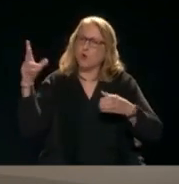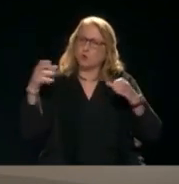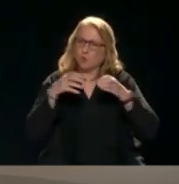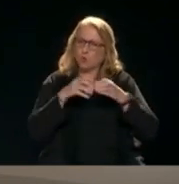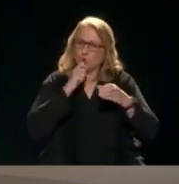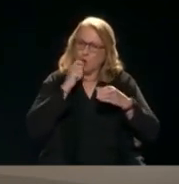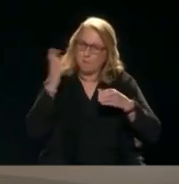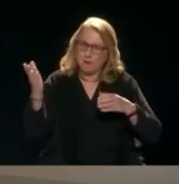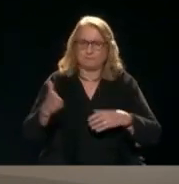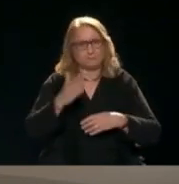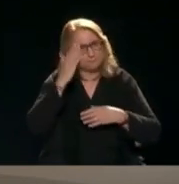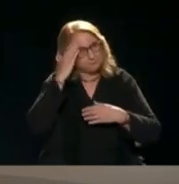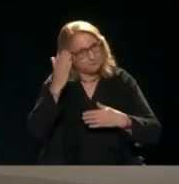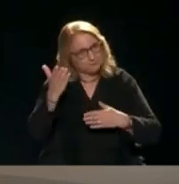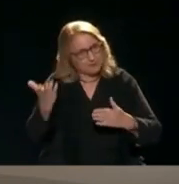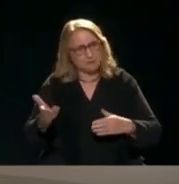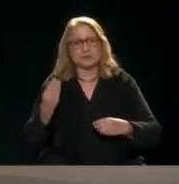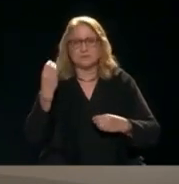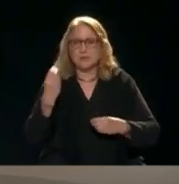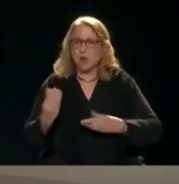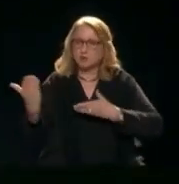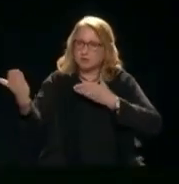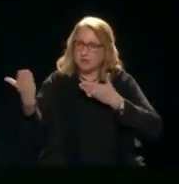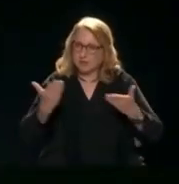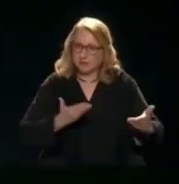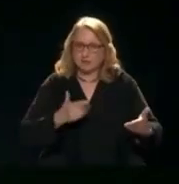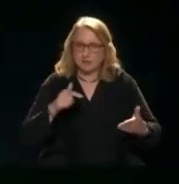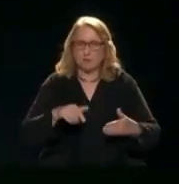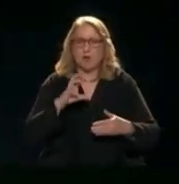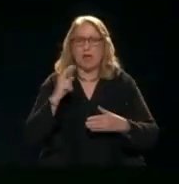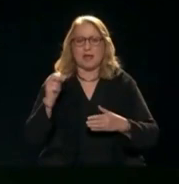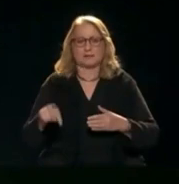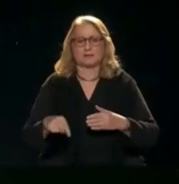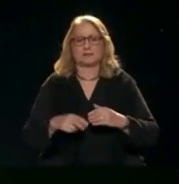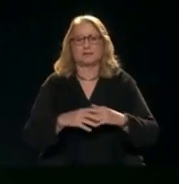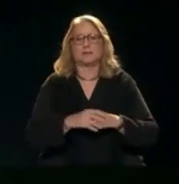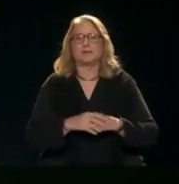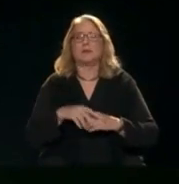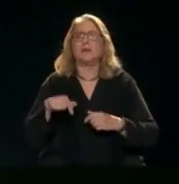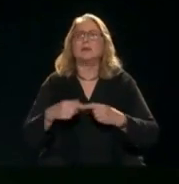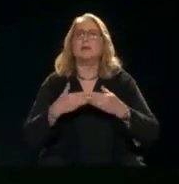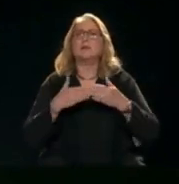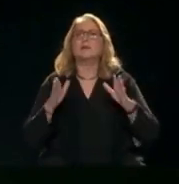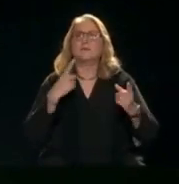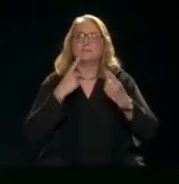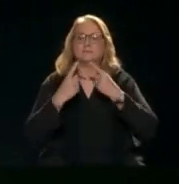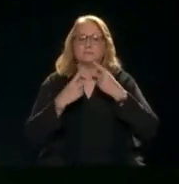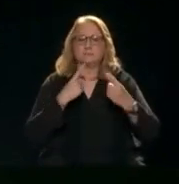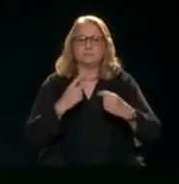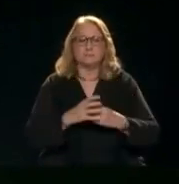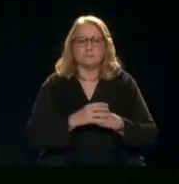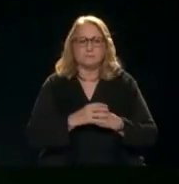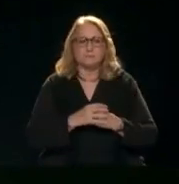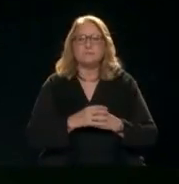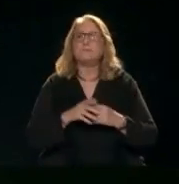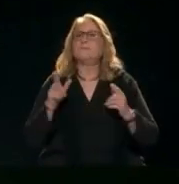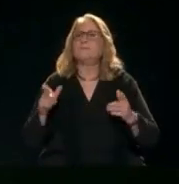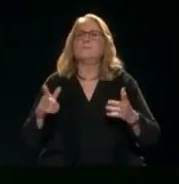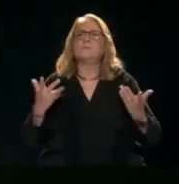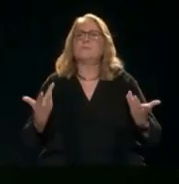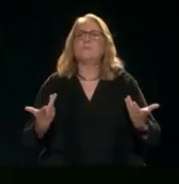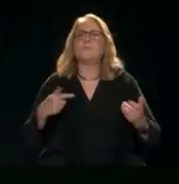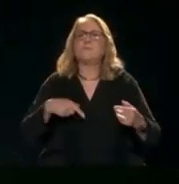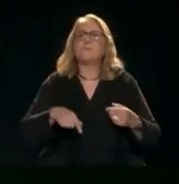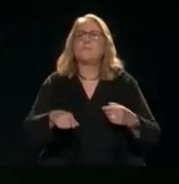Γεια σας κύριε Πρόεδρε Σας καλωσορίζουμε στην ΕΡΤ Σε ένα δημόσιο διάλογο Καλή σας μέρα Τι διακηβεύεται κύριε Πρόεδρε